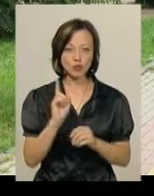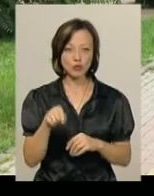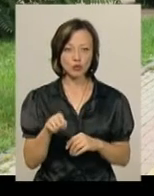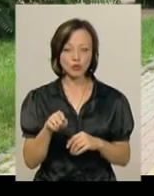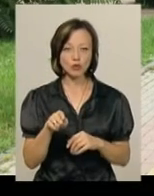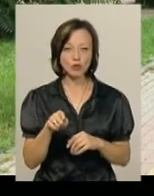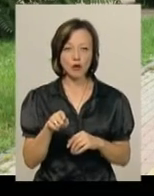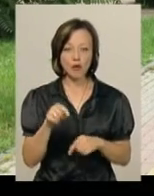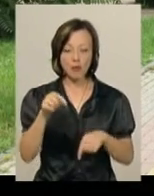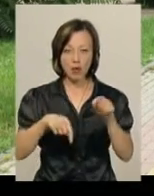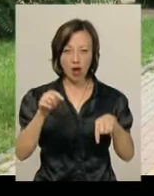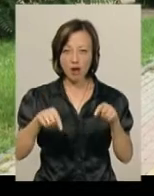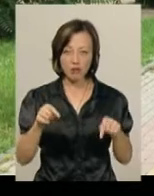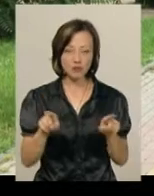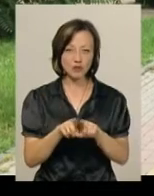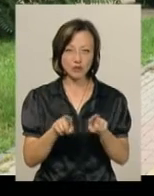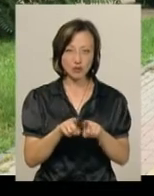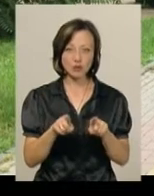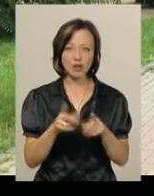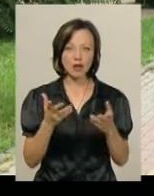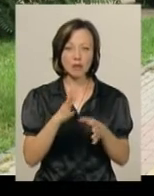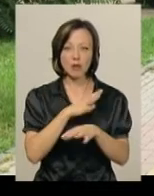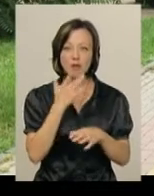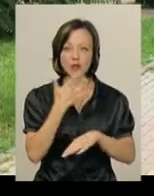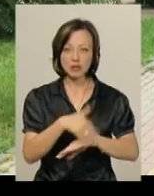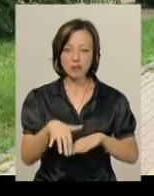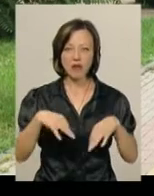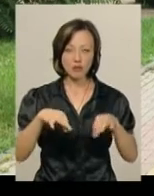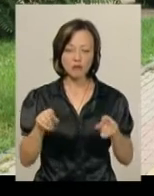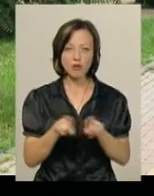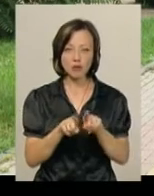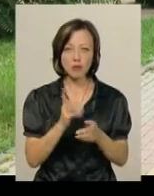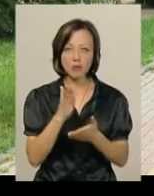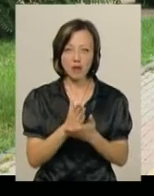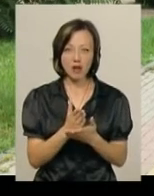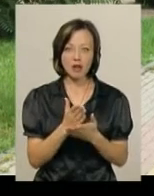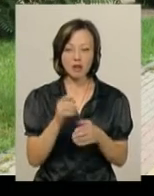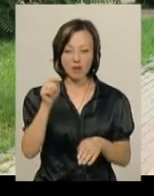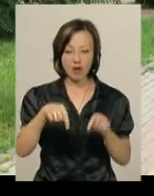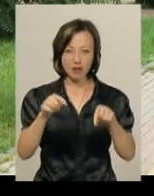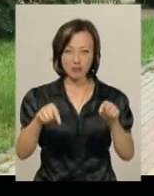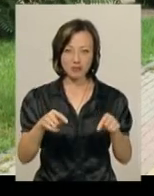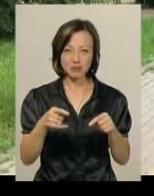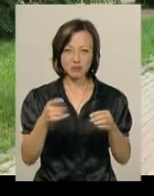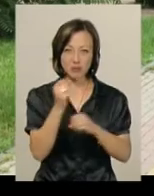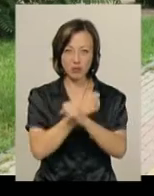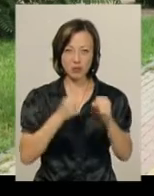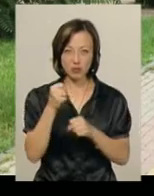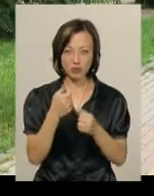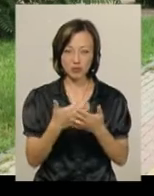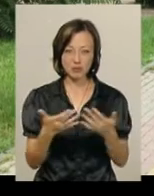прокапує, як би не хотів, який би не був іноземний автомобіль, він все одно має невеликий прокап,